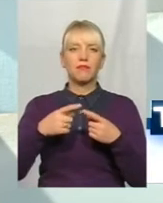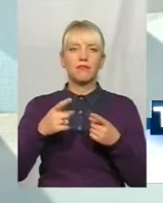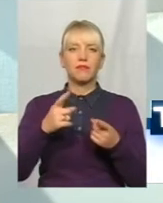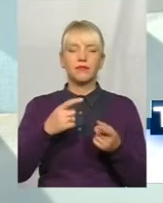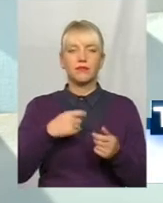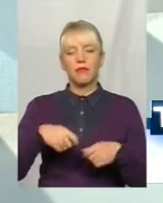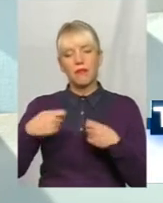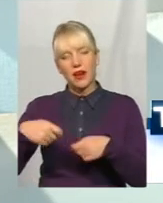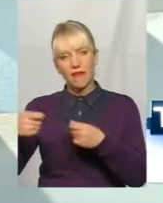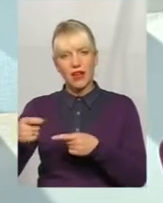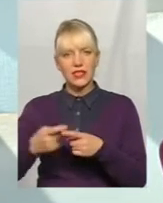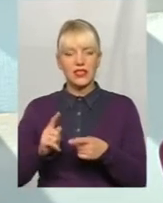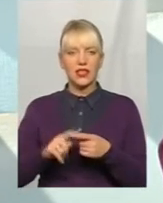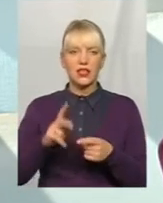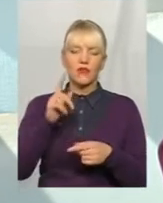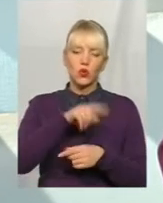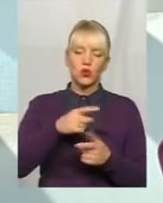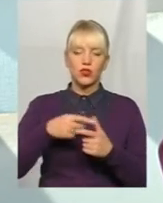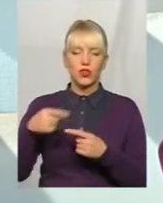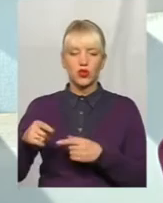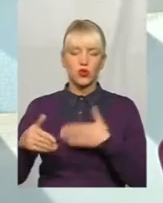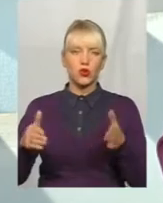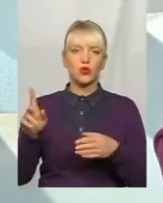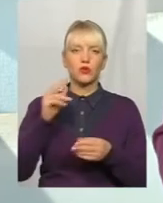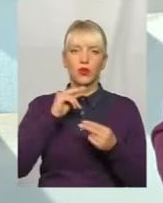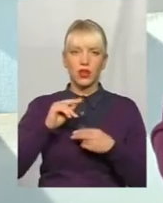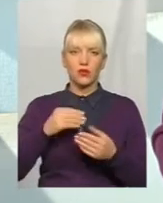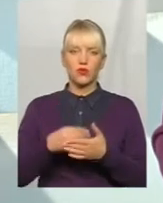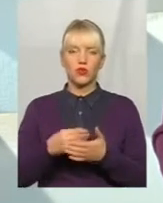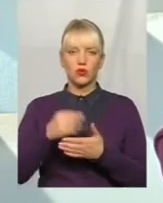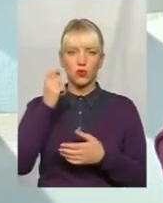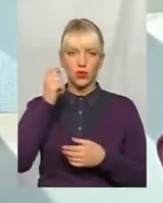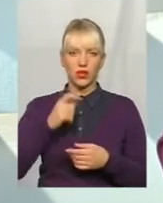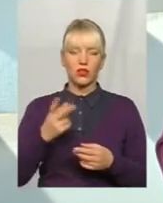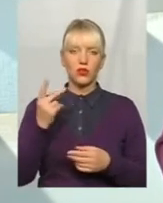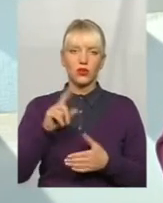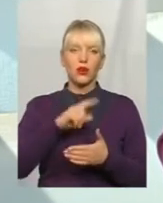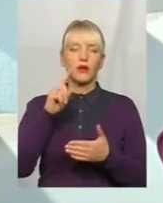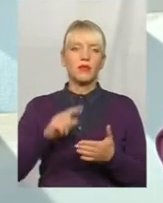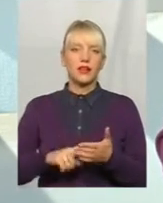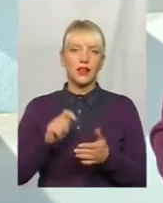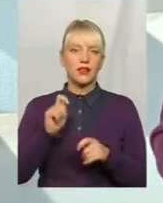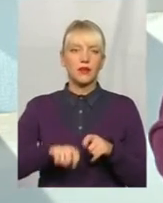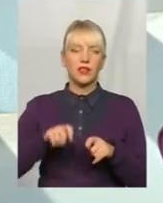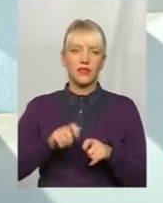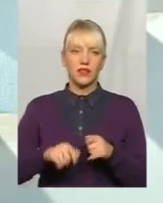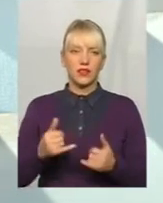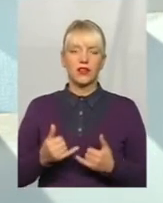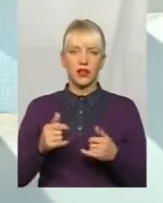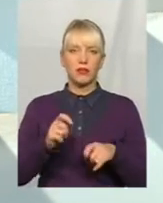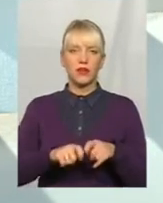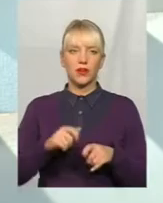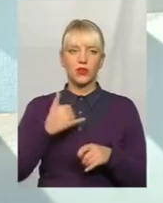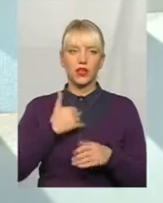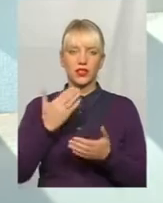направляли до державного бюджету і покращували бюджет України. Друге питання – перевірки. Для перевірок в нас є такий журнал